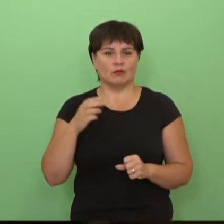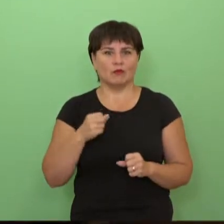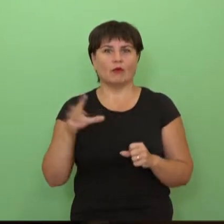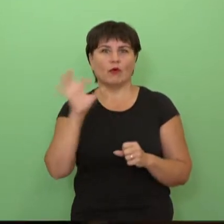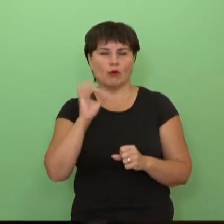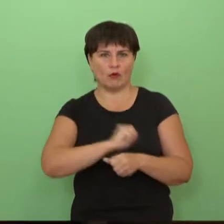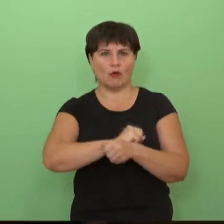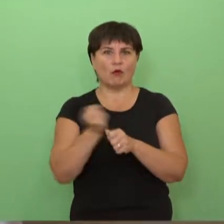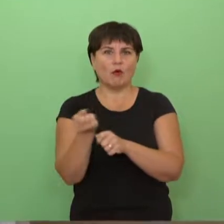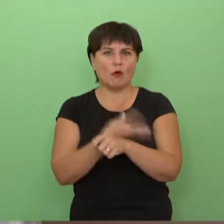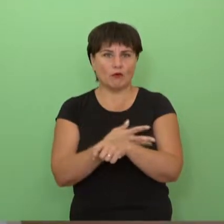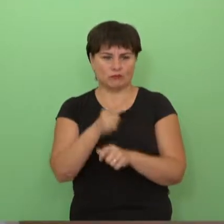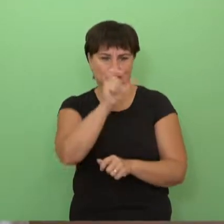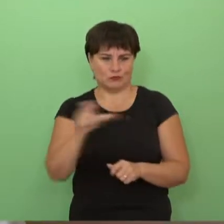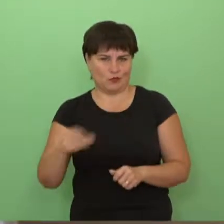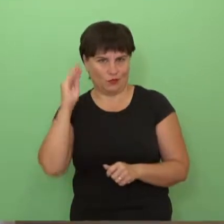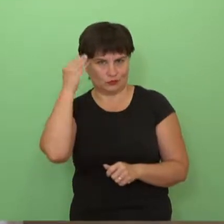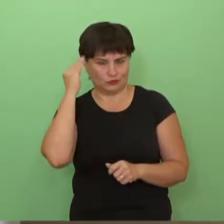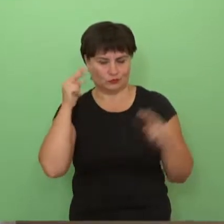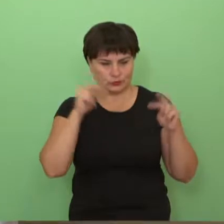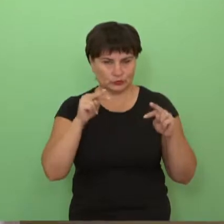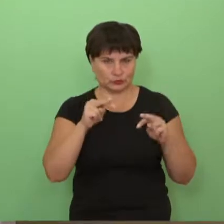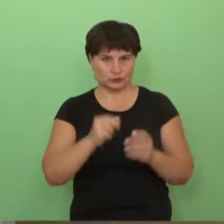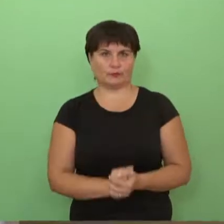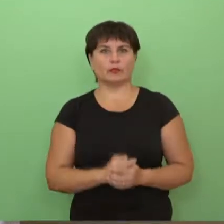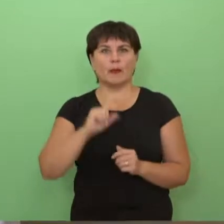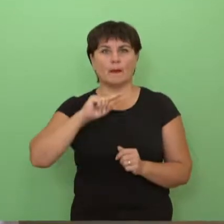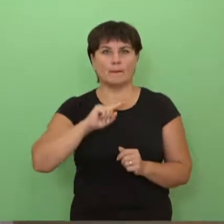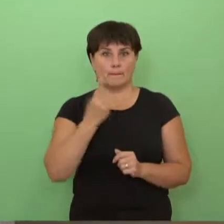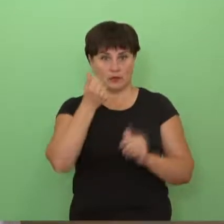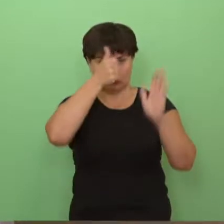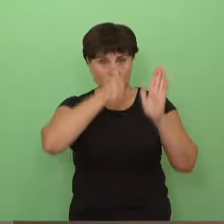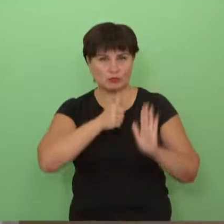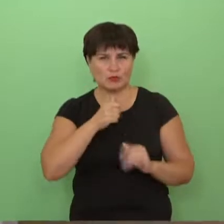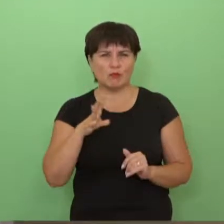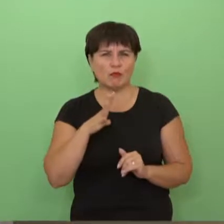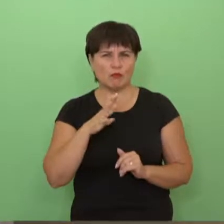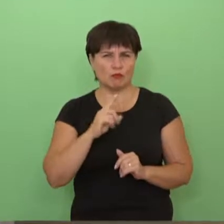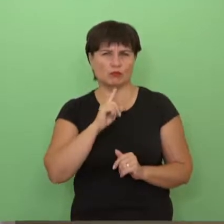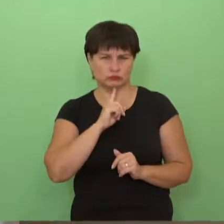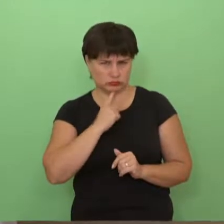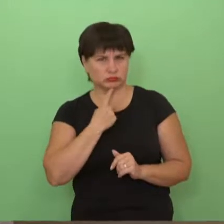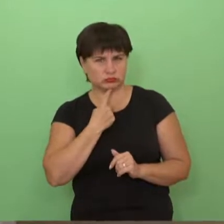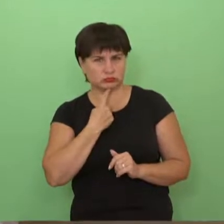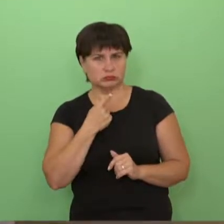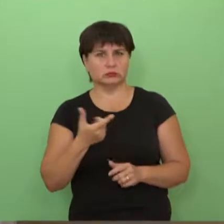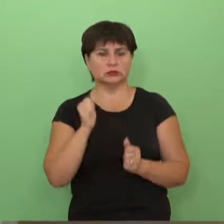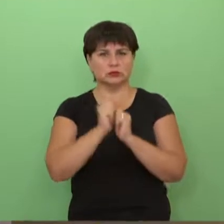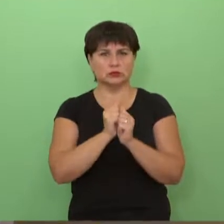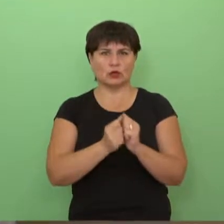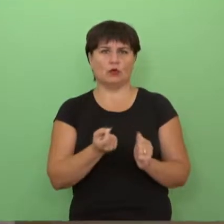COVID pacientais. Pirmas pusmėtis buvo labai margas, nes sausi vasarį kovo balandį,